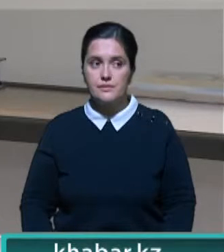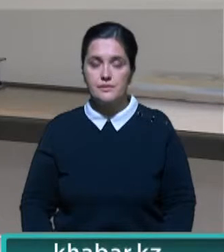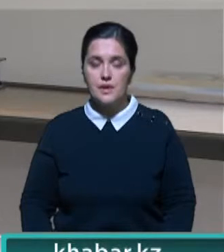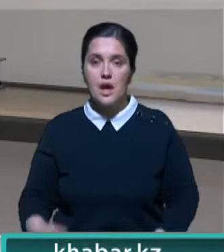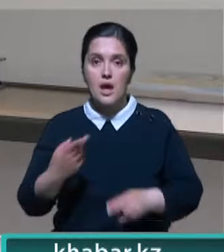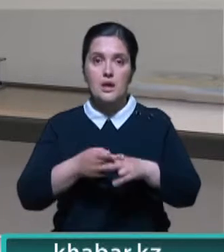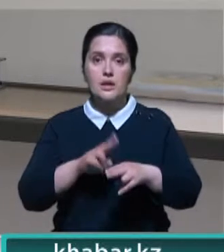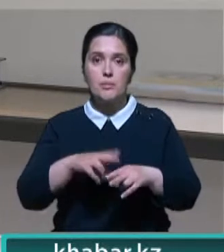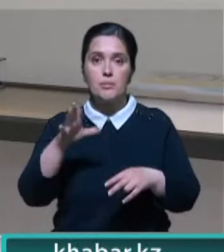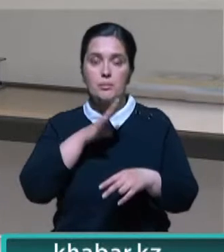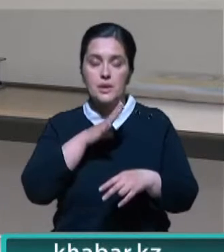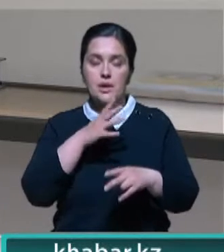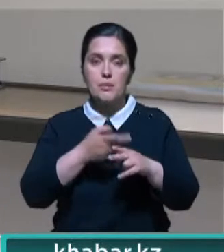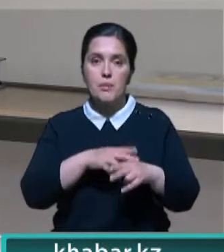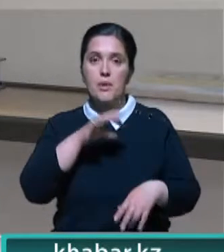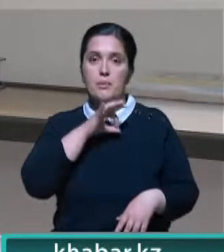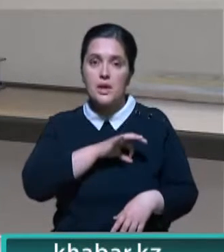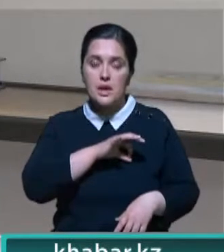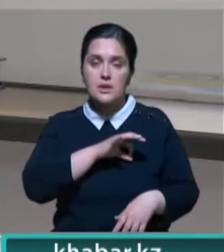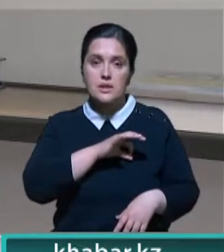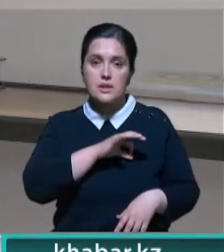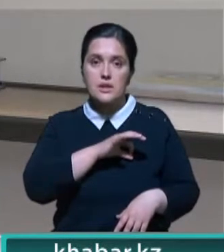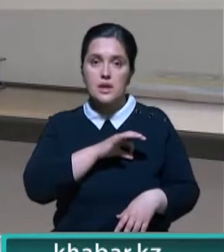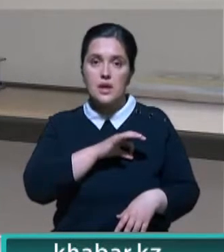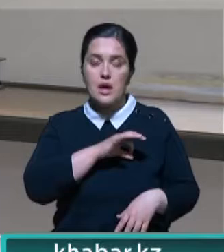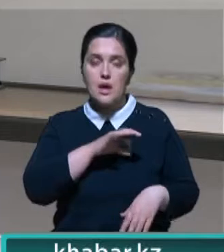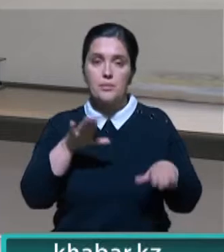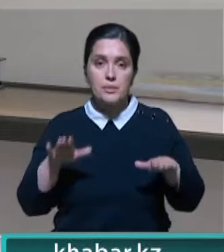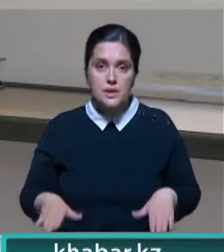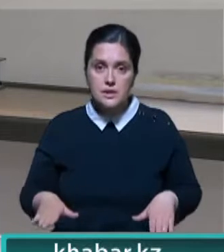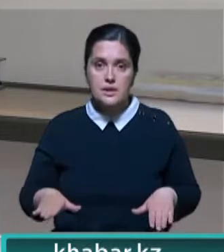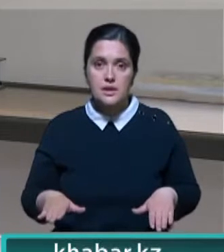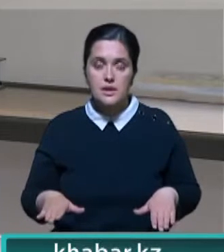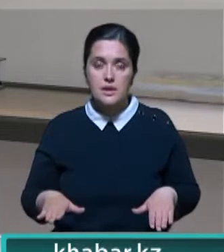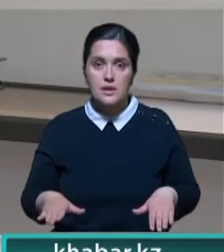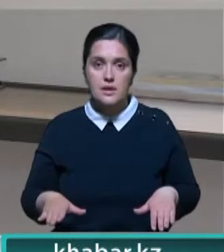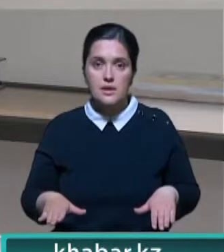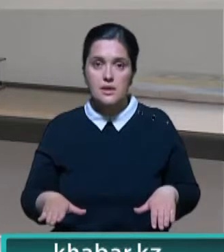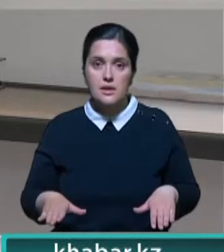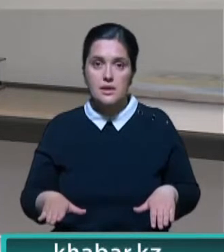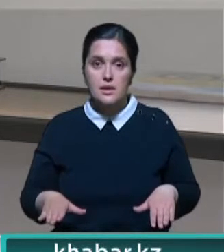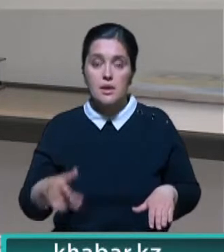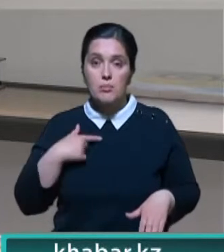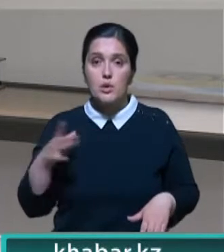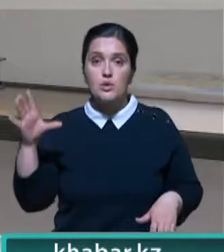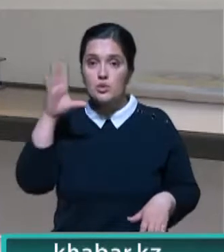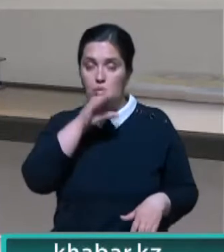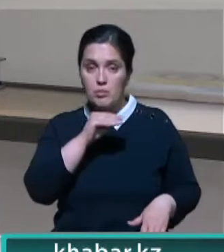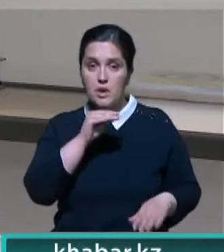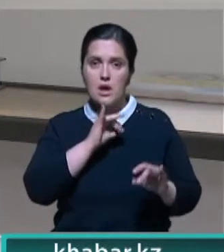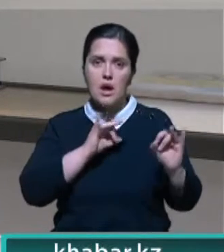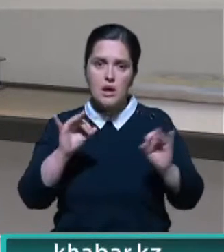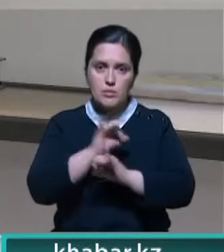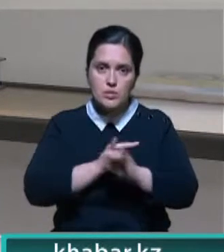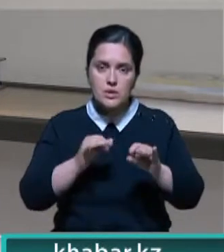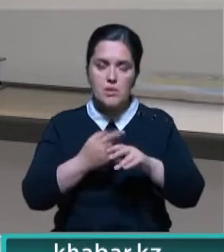практичная, крайне эффективная платформа, на которой мы сумели обсудить и